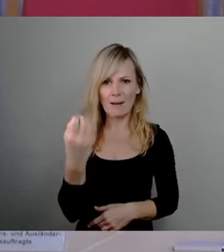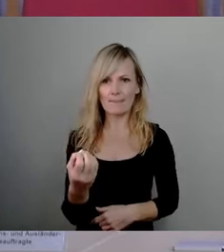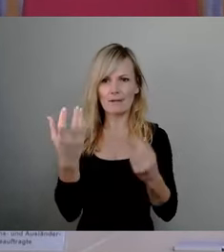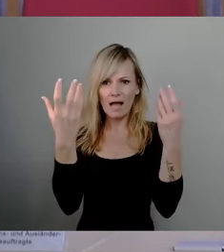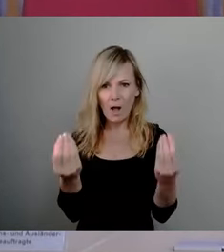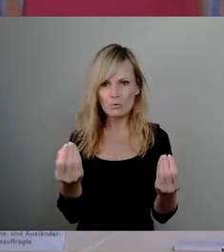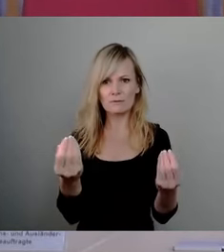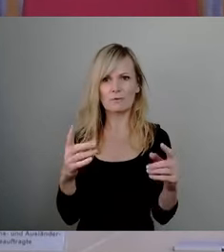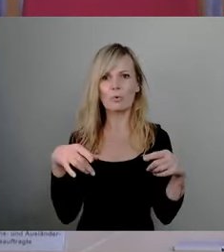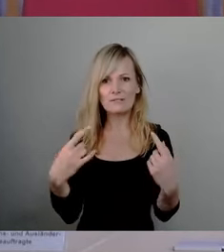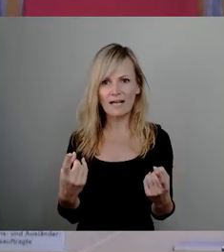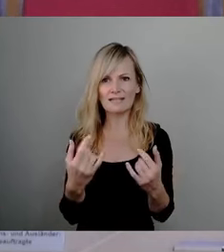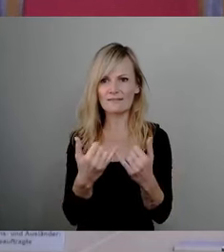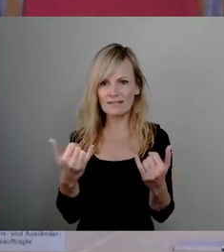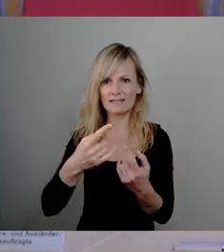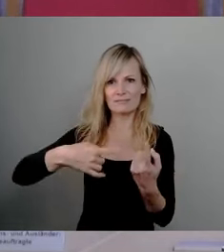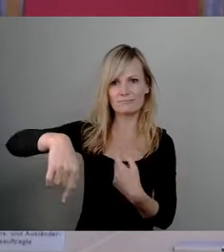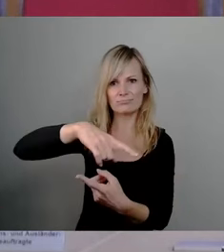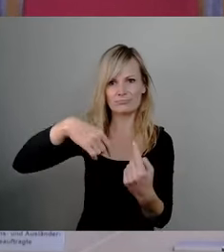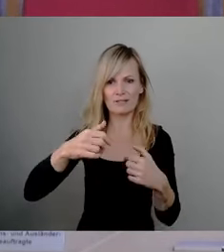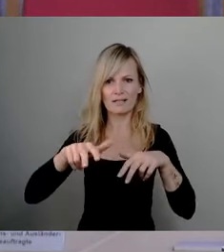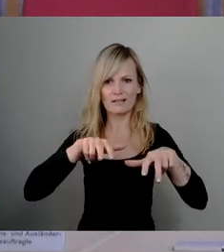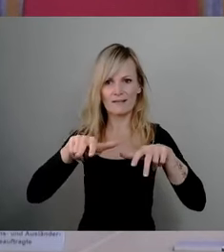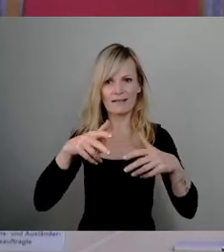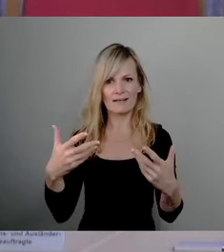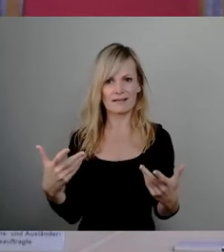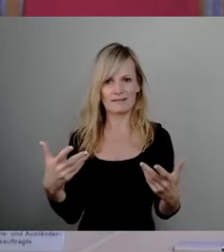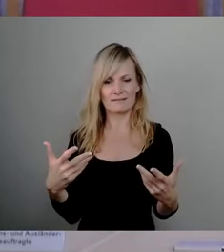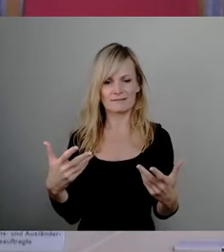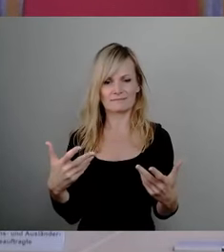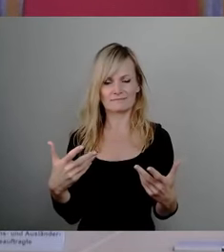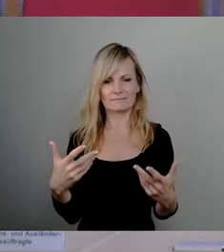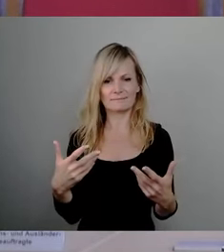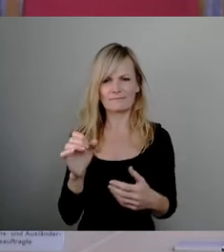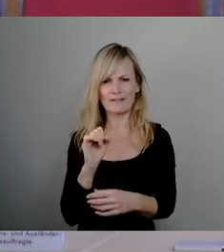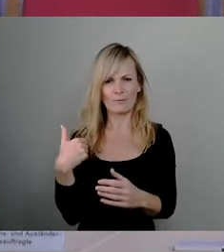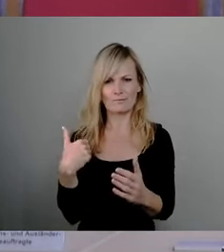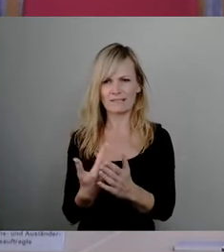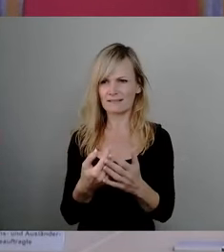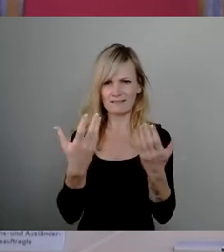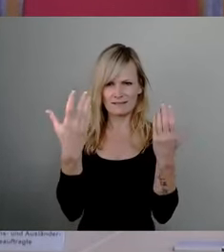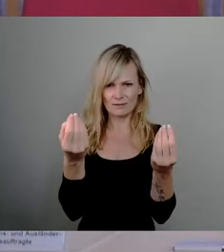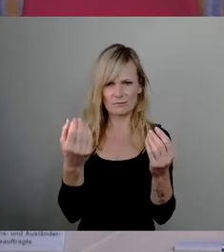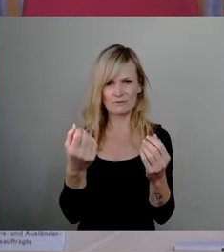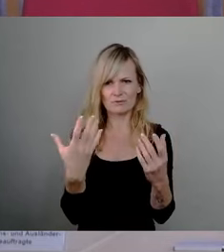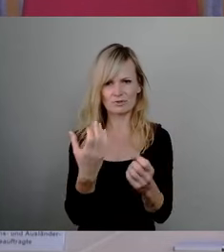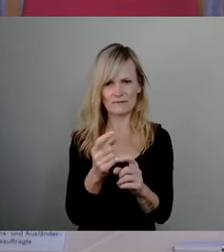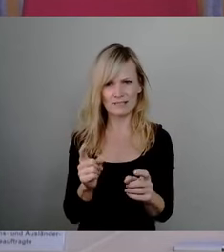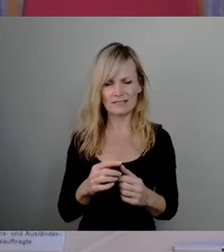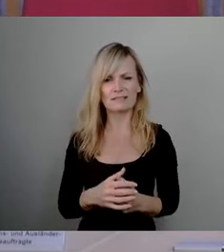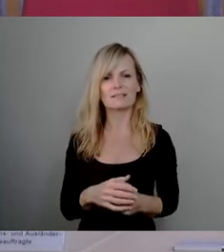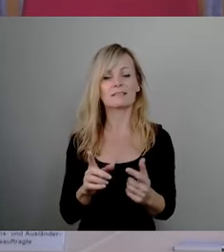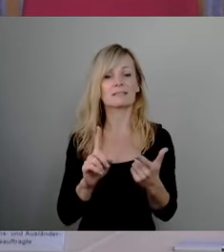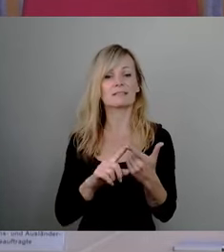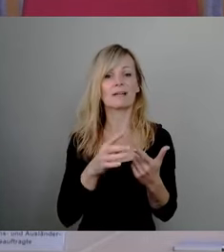gelöst werden soll und welche Gründe dagegen sprachen. Und dann die zweite Frage, die möchte ich gleich anschließen, die schließt sich ein Stück